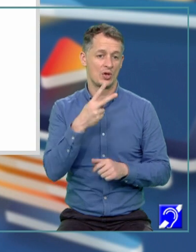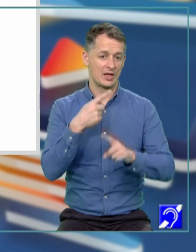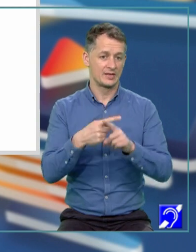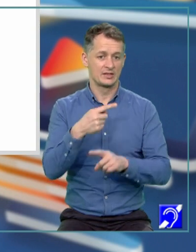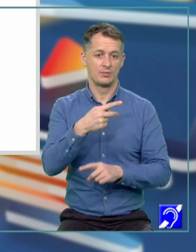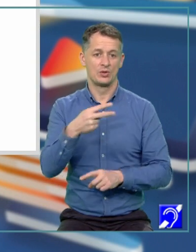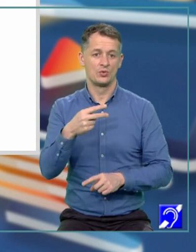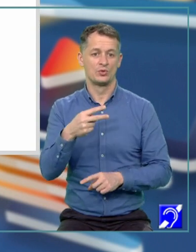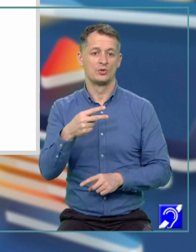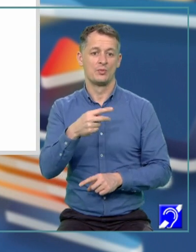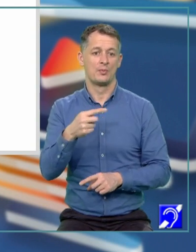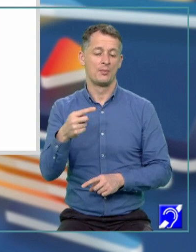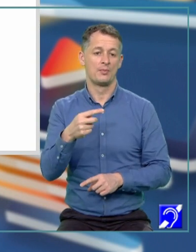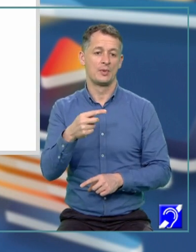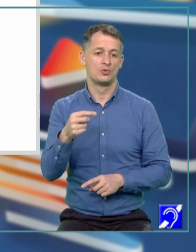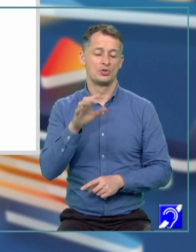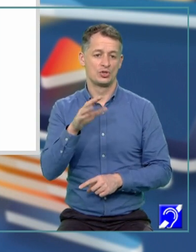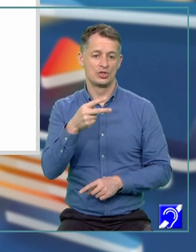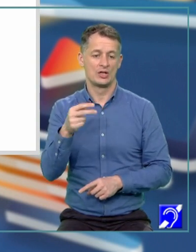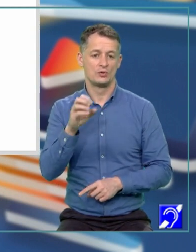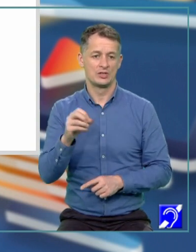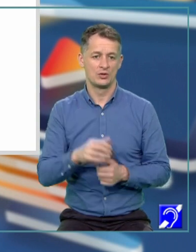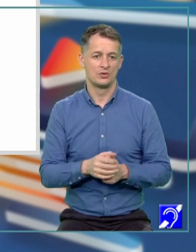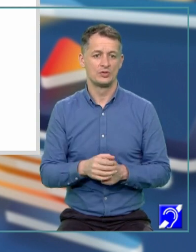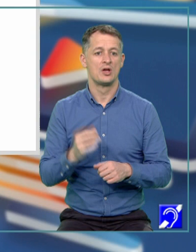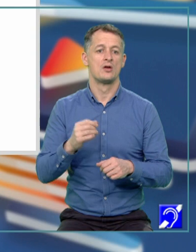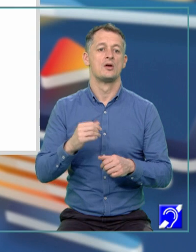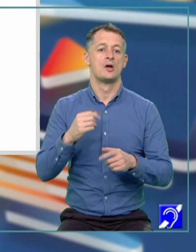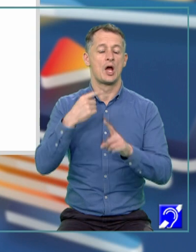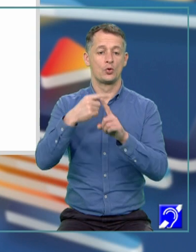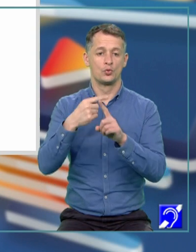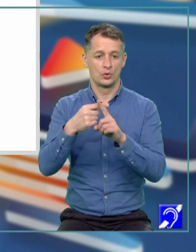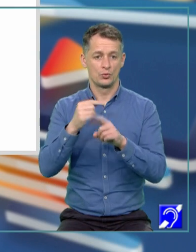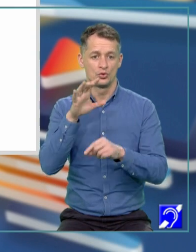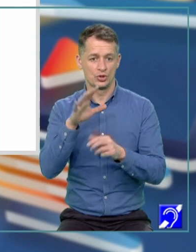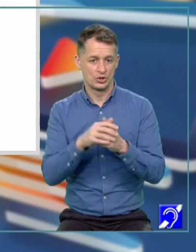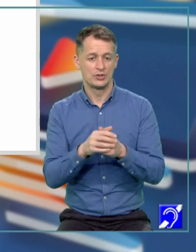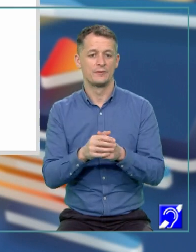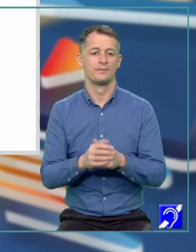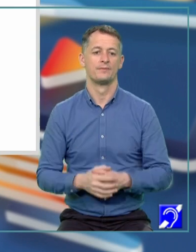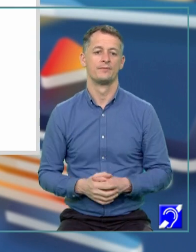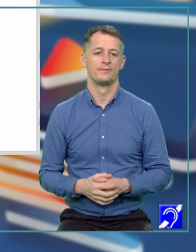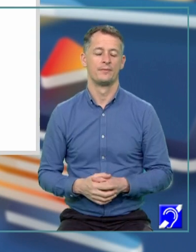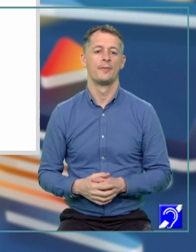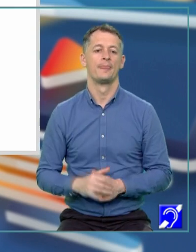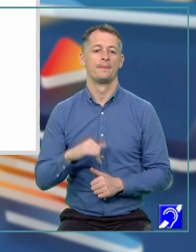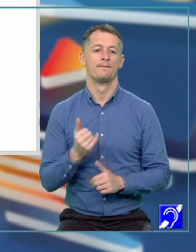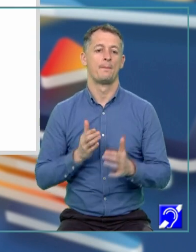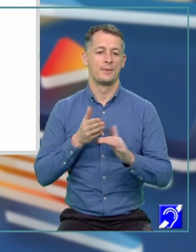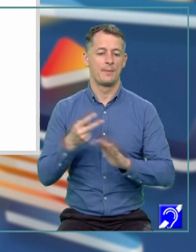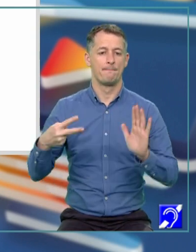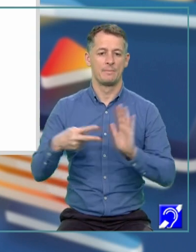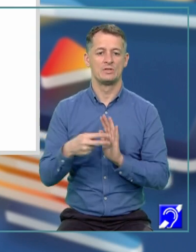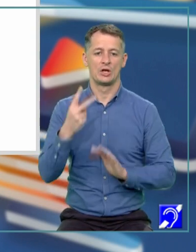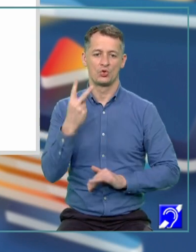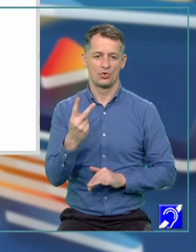5 este egal cu 0. Adunăm un 5, obținem 2X este egal cu 5 și prin împărțirea